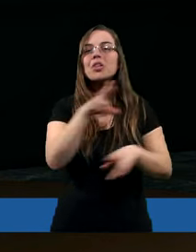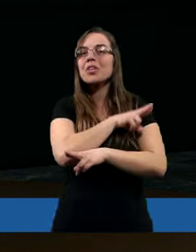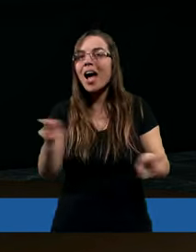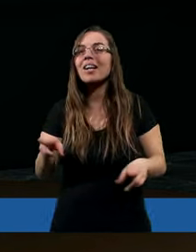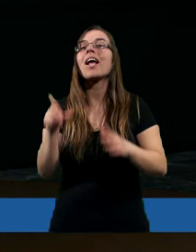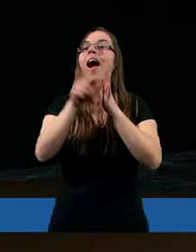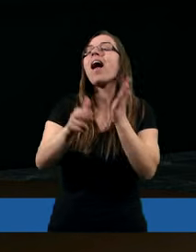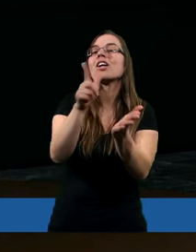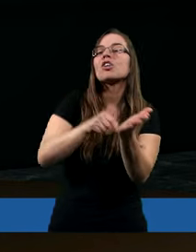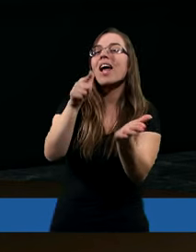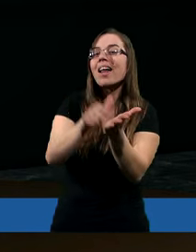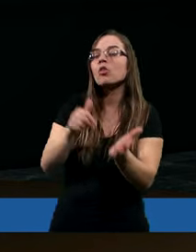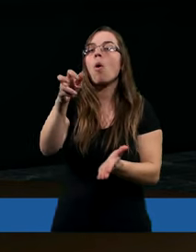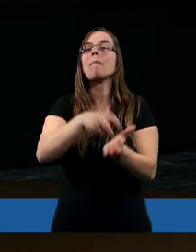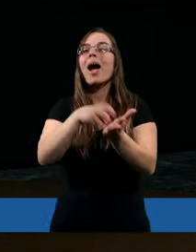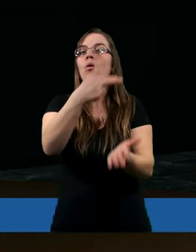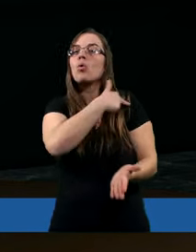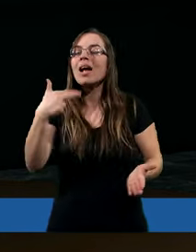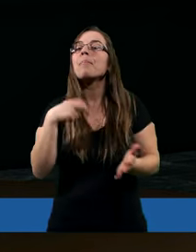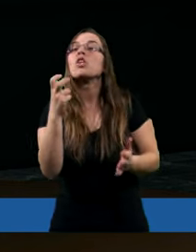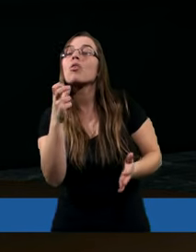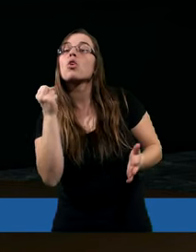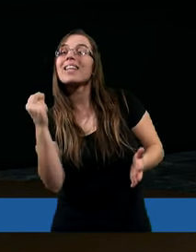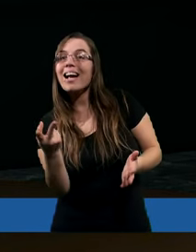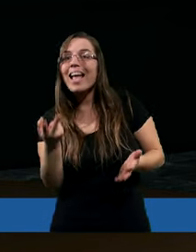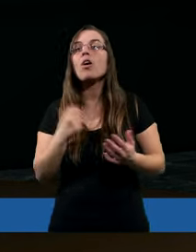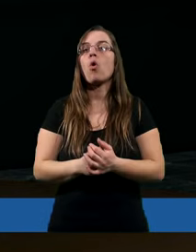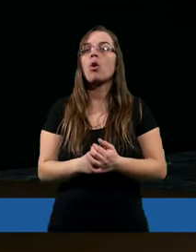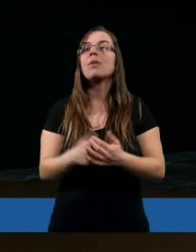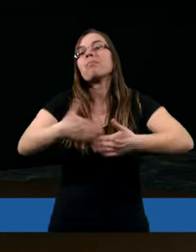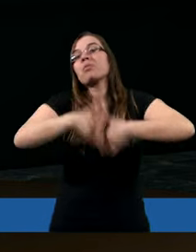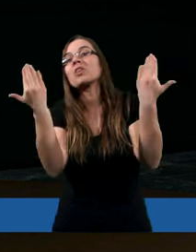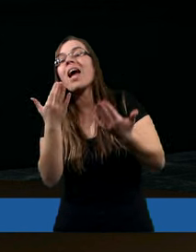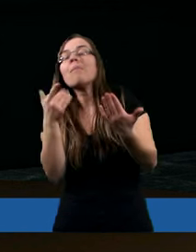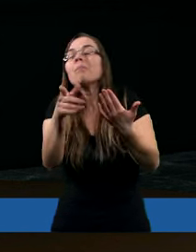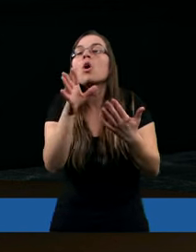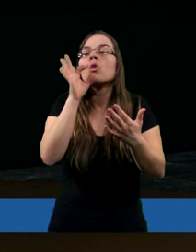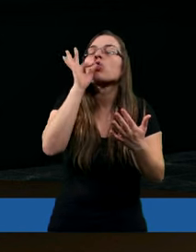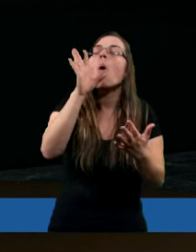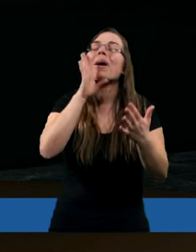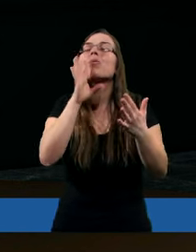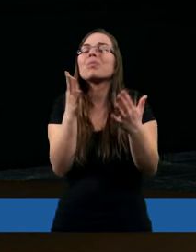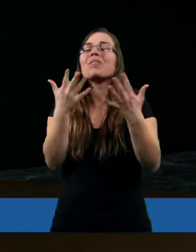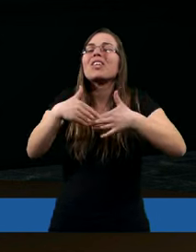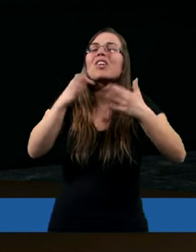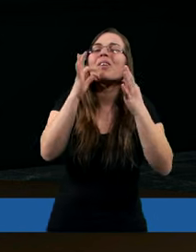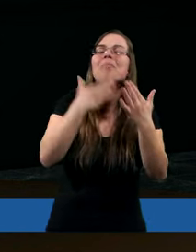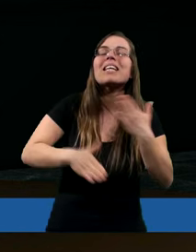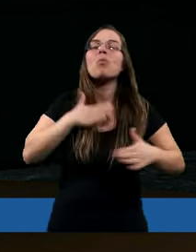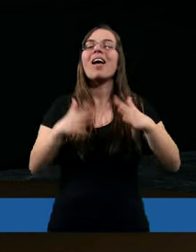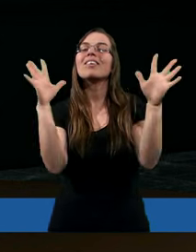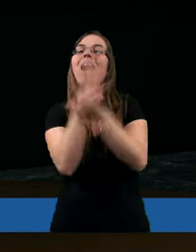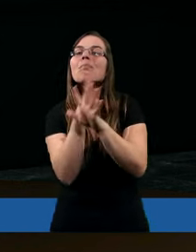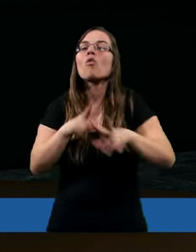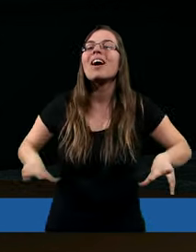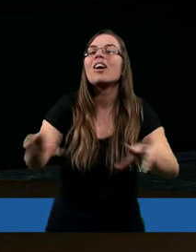drugiej strony często brakuje nam właśnie jakiegoś takiego, tej dobrej atmosfery rodzinnej, duchowej, dlatego